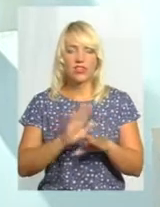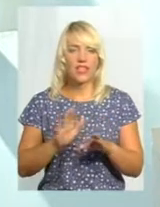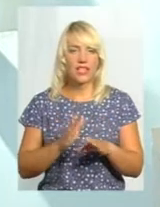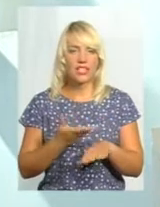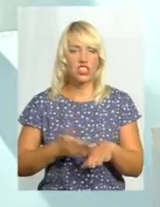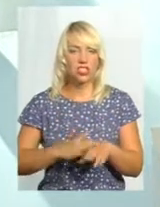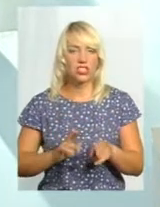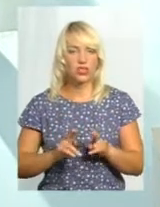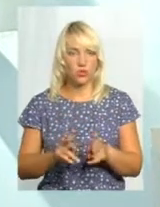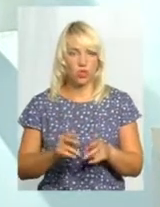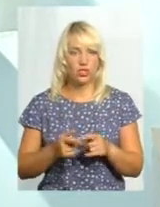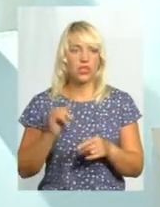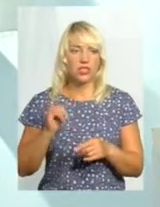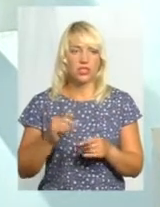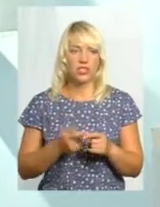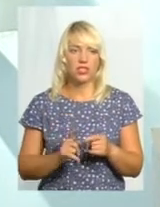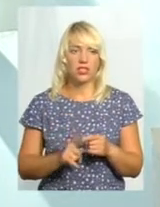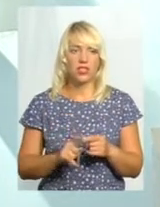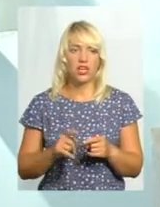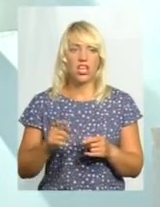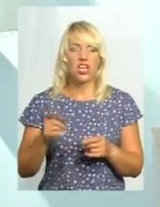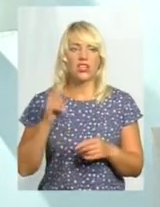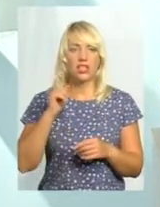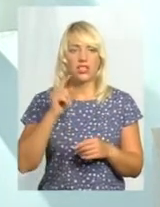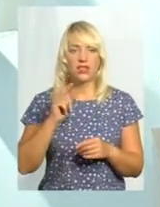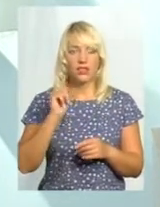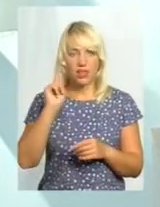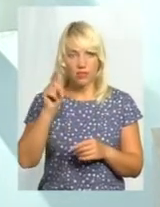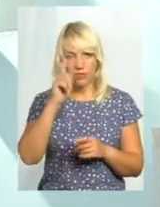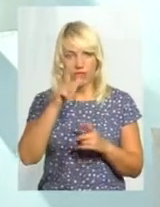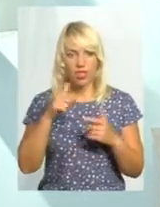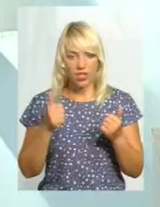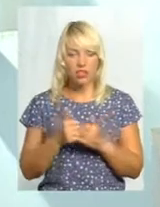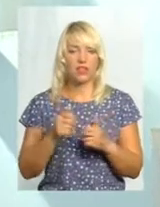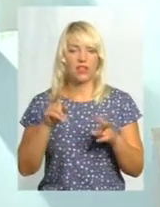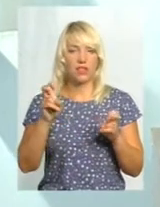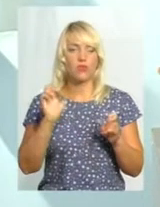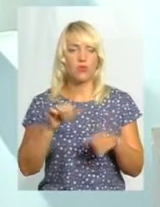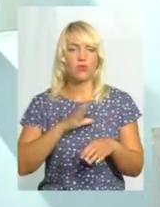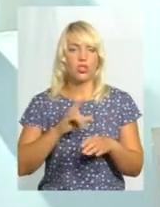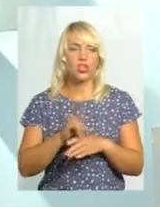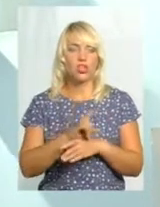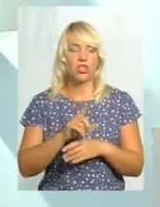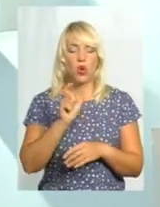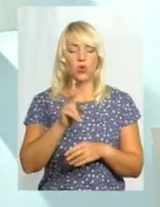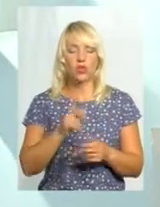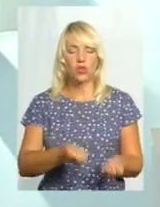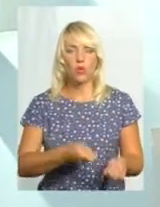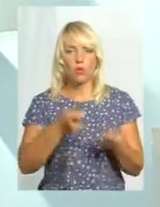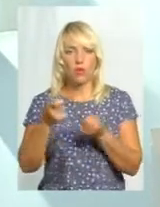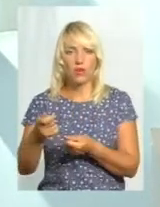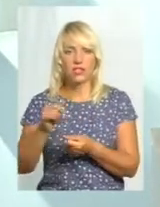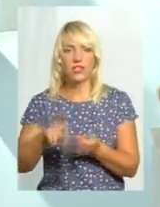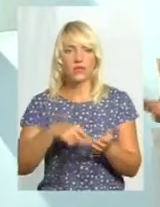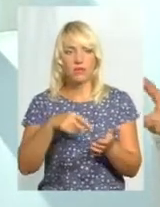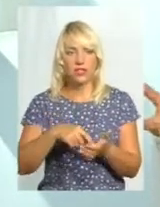відбувалося, то, що відбувалося на території України, його можна назвати як шахрайство. Дійсно, що людина, яка їх туди повезла з Хмельницького,